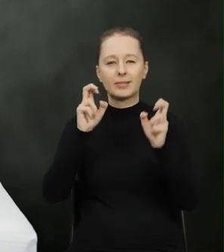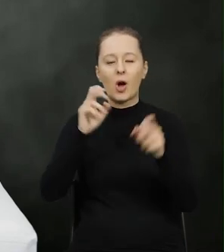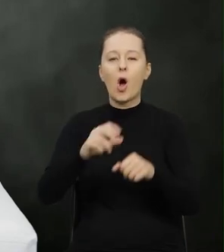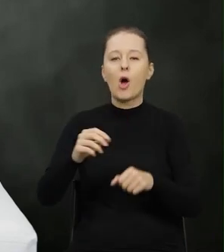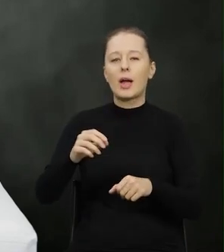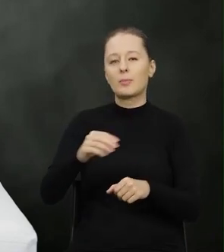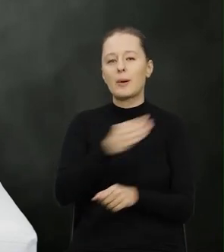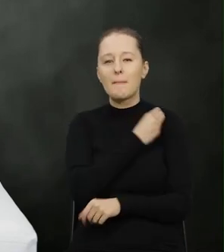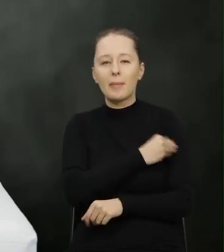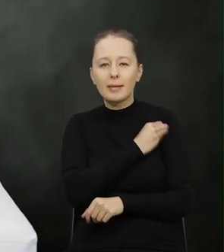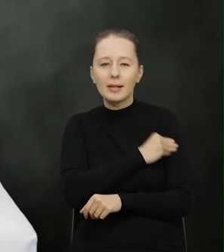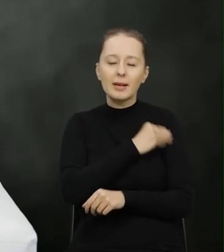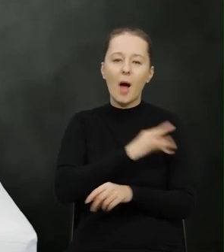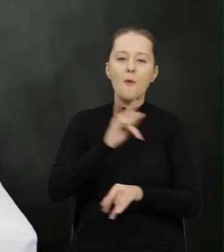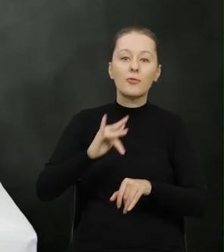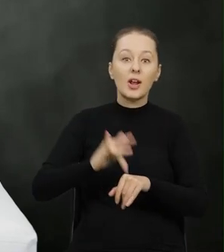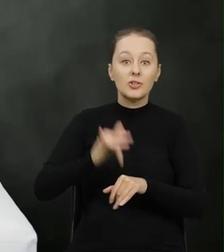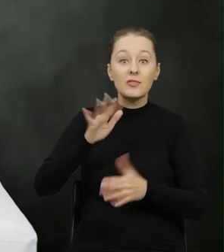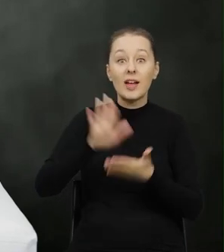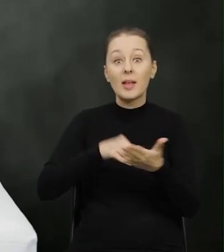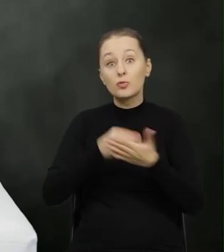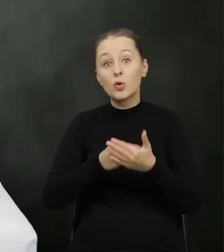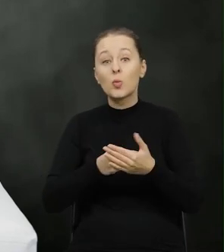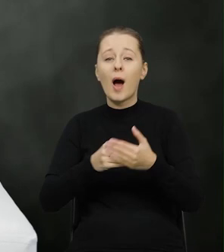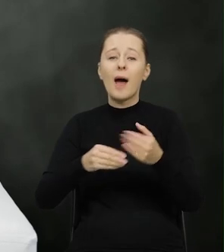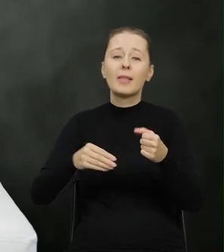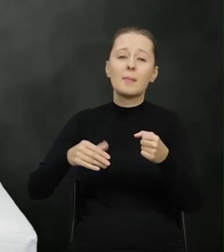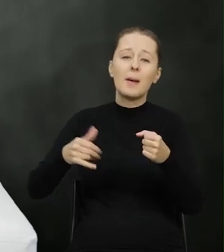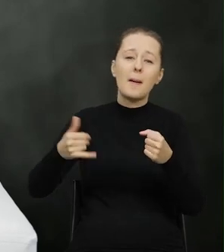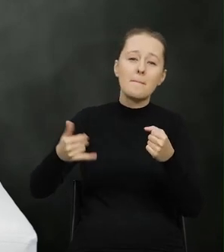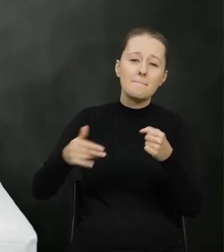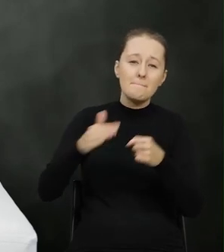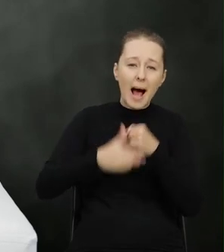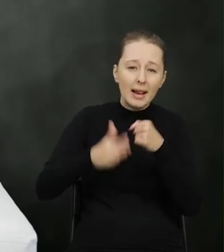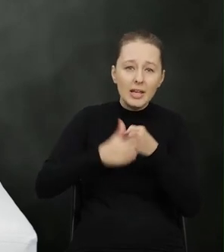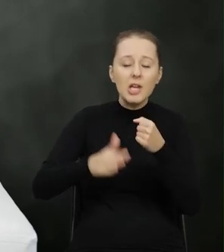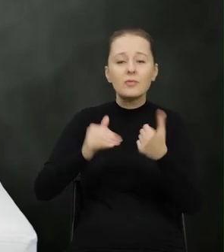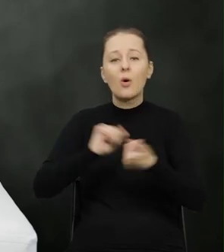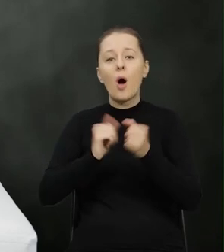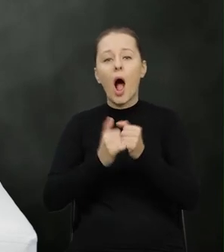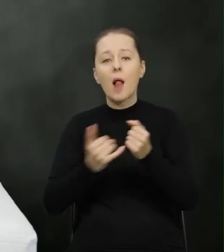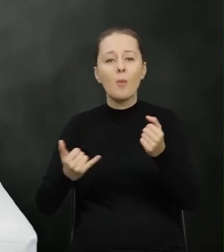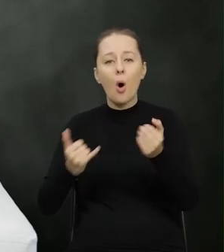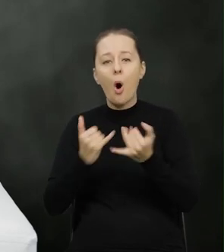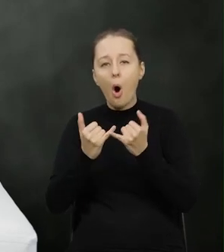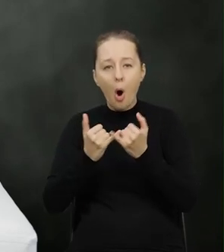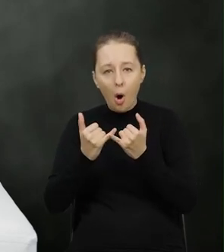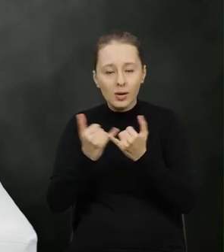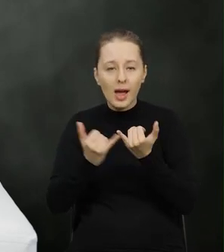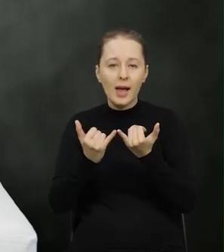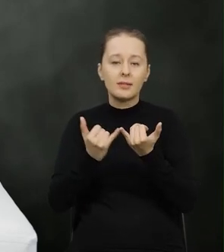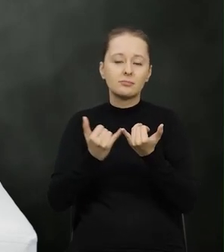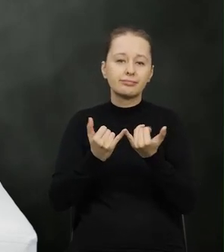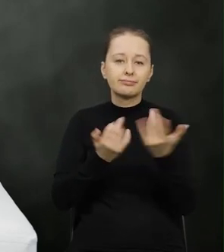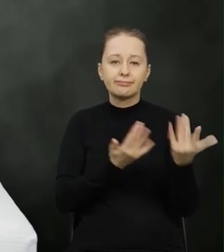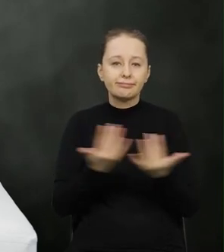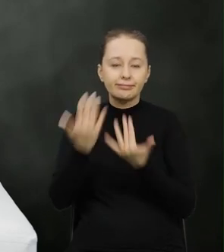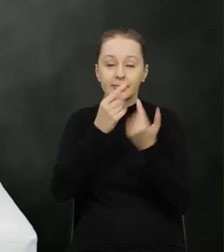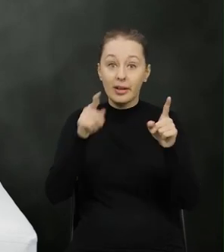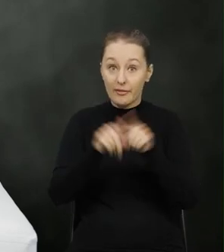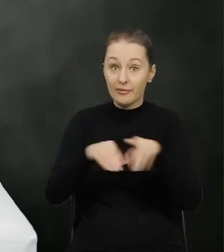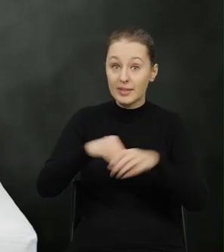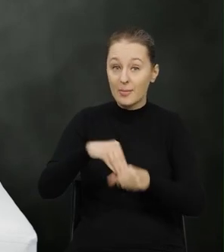wrażliwych, takich jak na przykład paliwo, czy też oleje opałowe, no i od lutego właśnie także odpady.